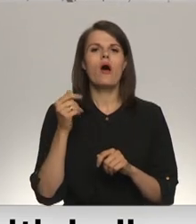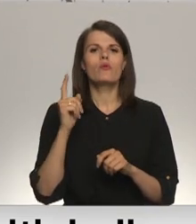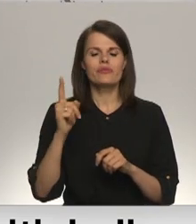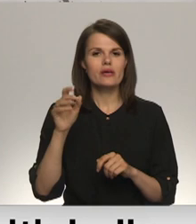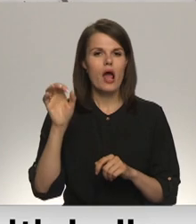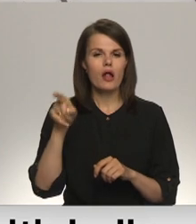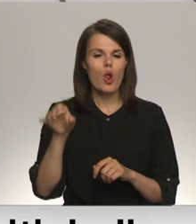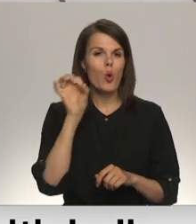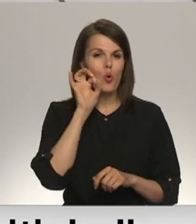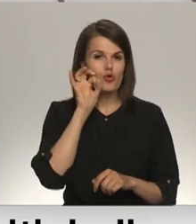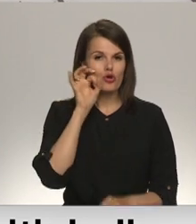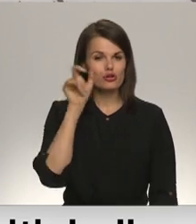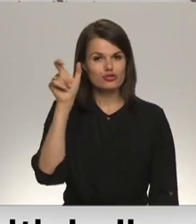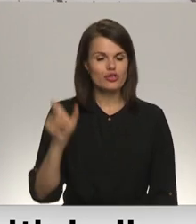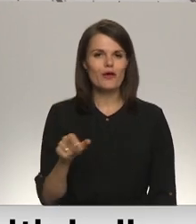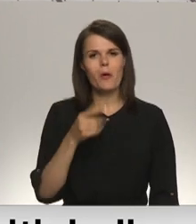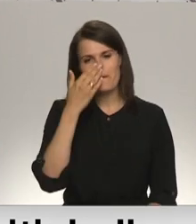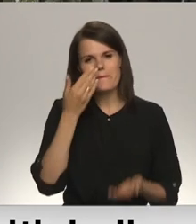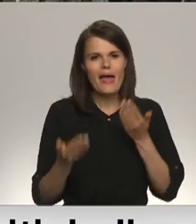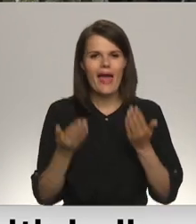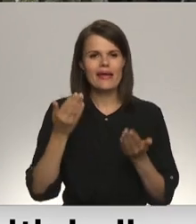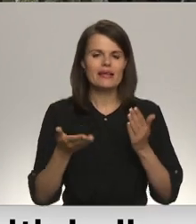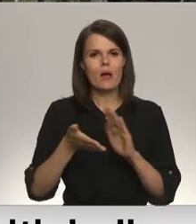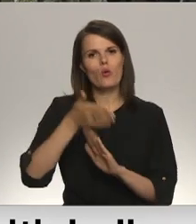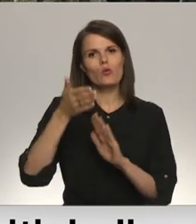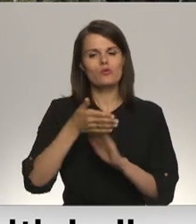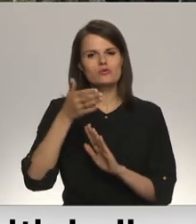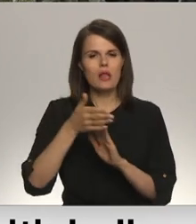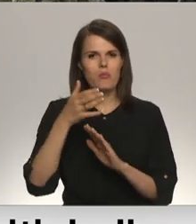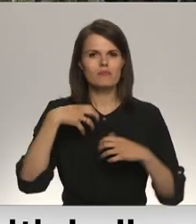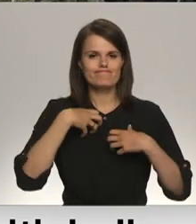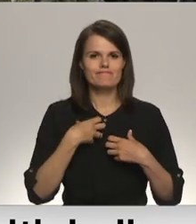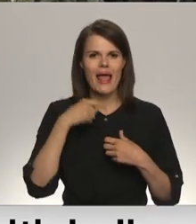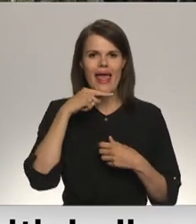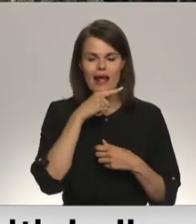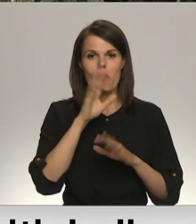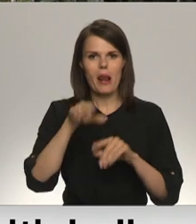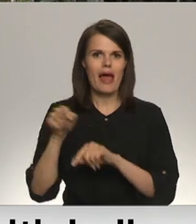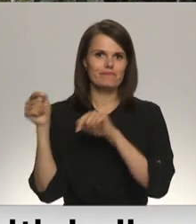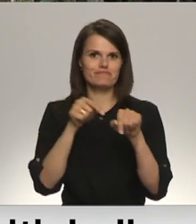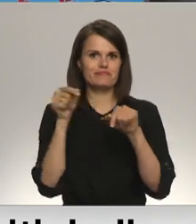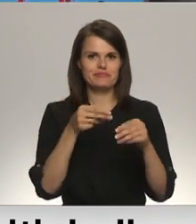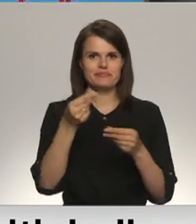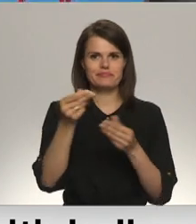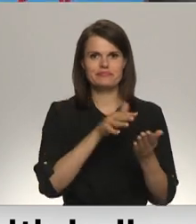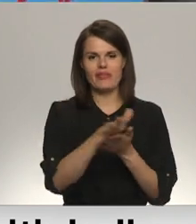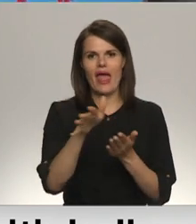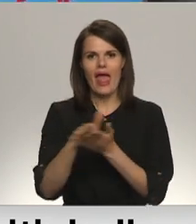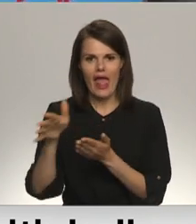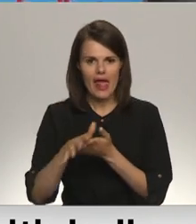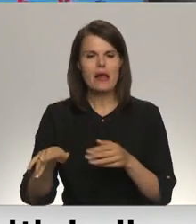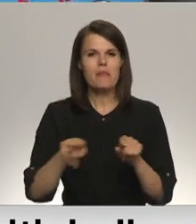diktatora Aleksandra Lukašenko mēģinājumiem uzlabot bēdīgo ekonomikas stāvokli, bet arī par kaimī valsts